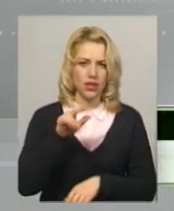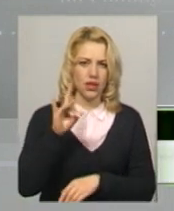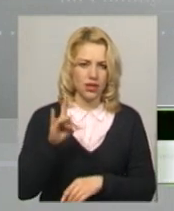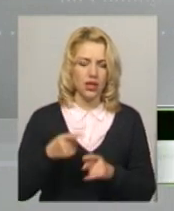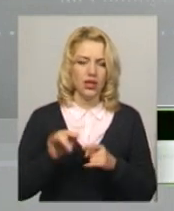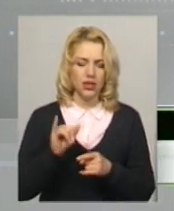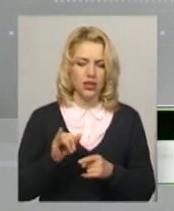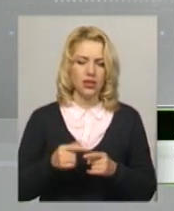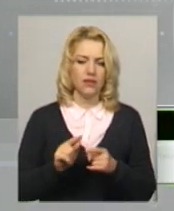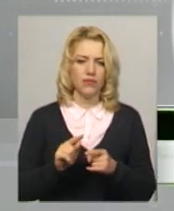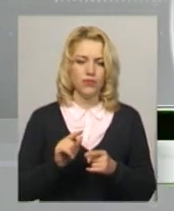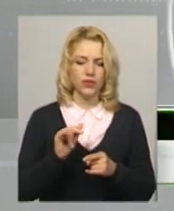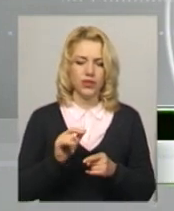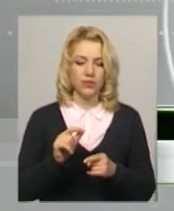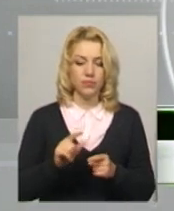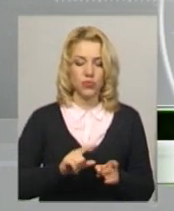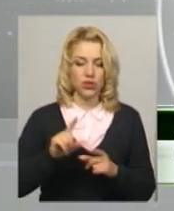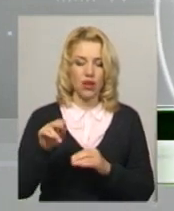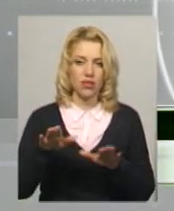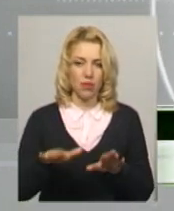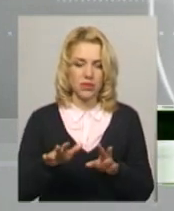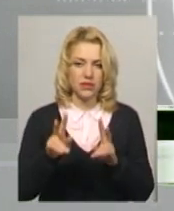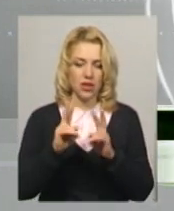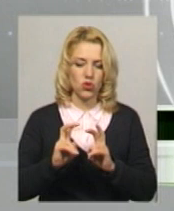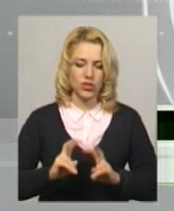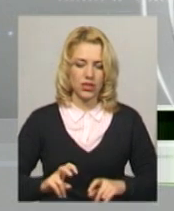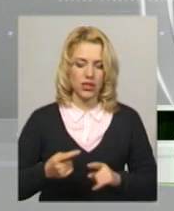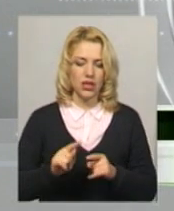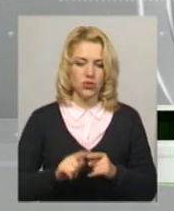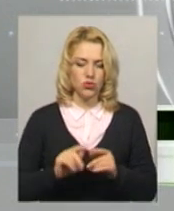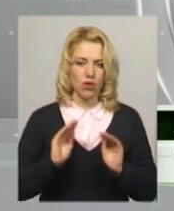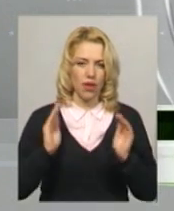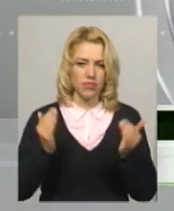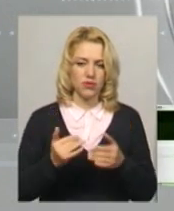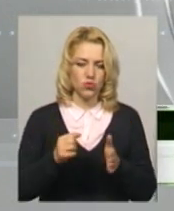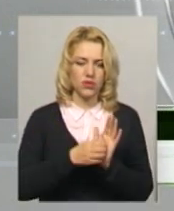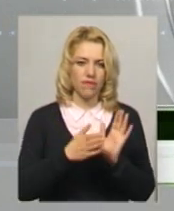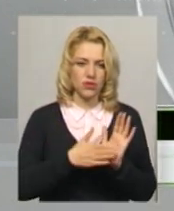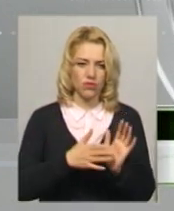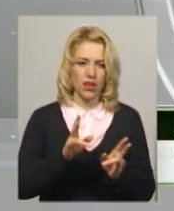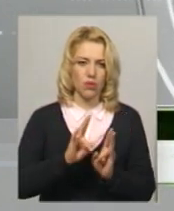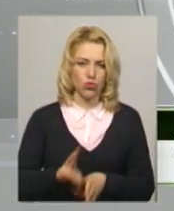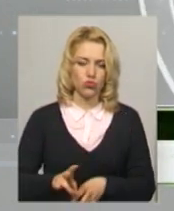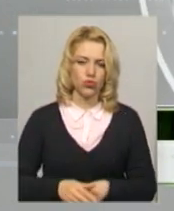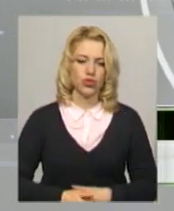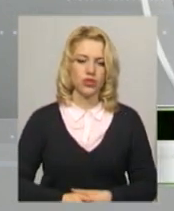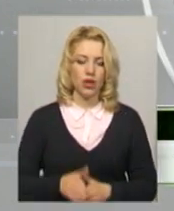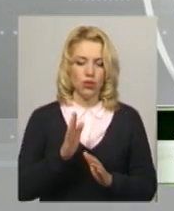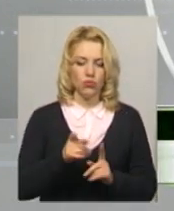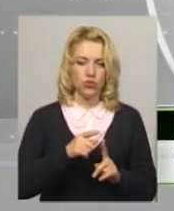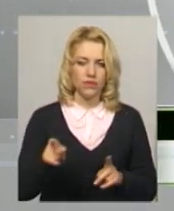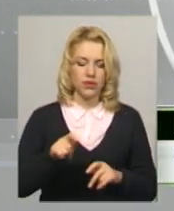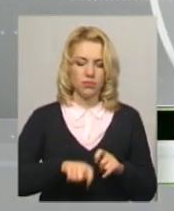Працівники Заричанського відділу поліції виїхали на місце, оглянули вказану кабінку, зафіксували пошкодження. Буде тривати